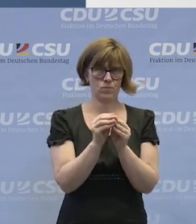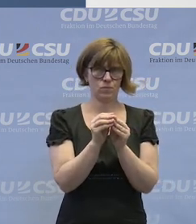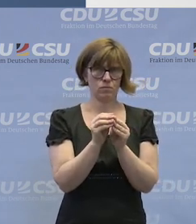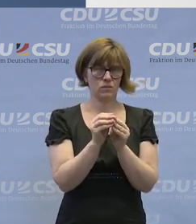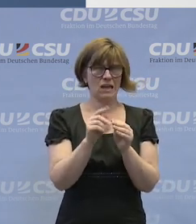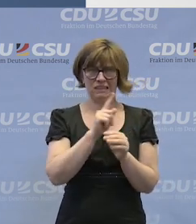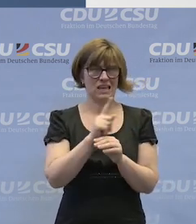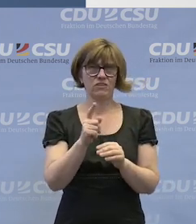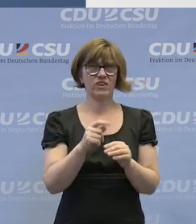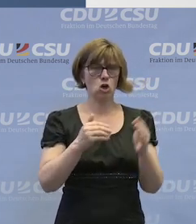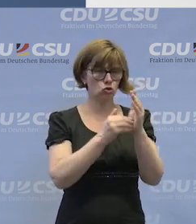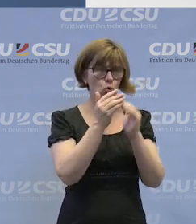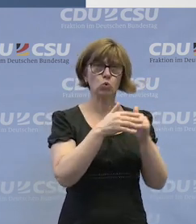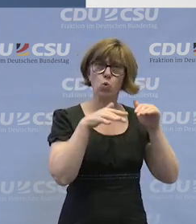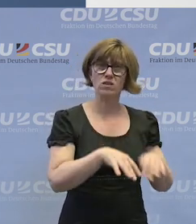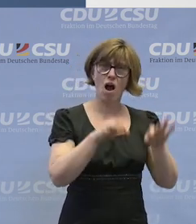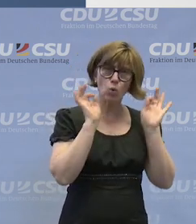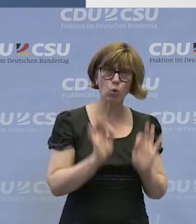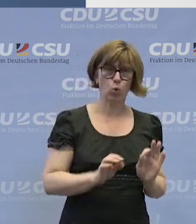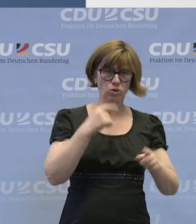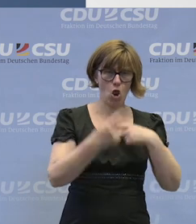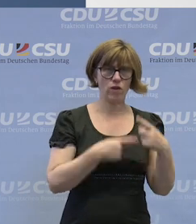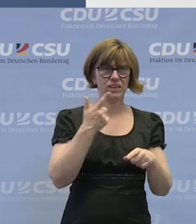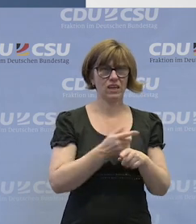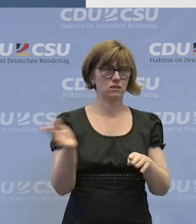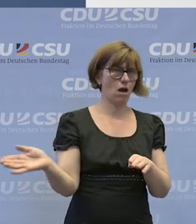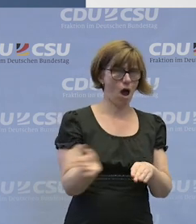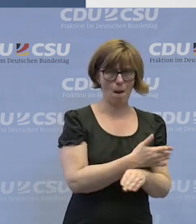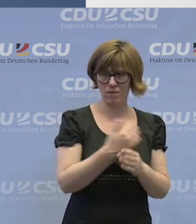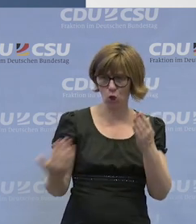Dass man nicht bestehende Strukturen, die zum Teil gut funktionieren,